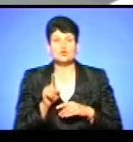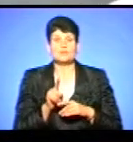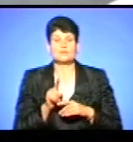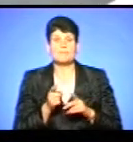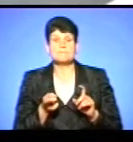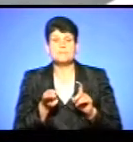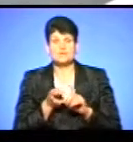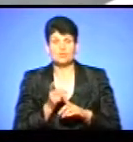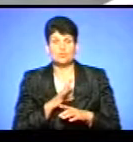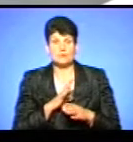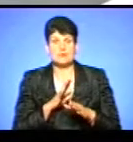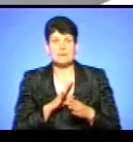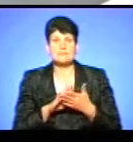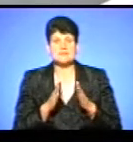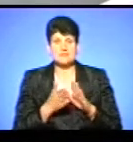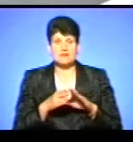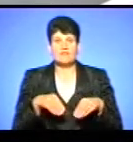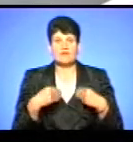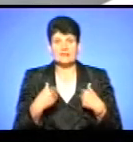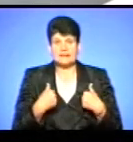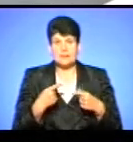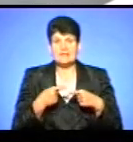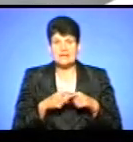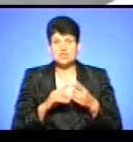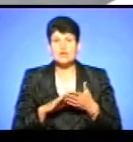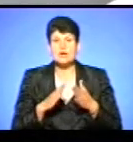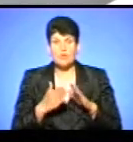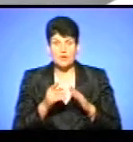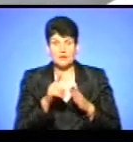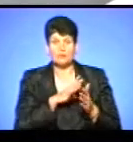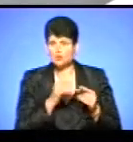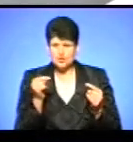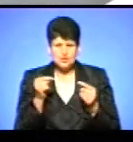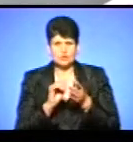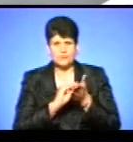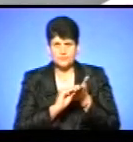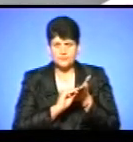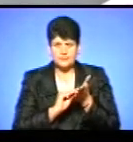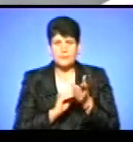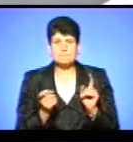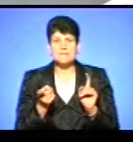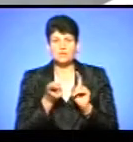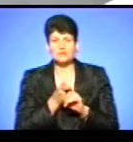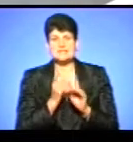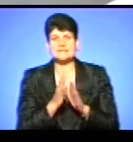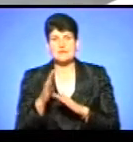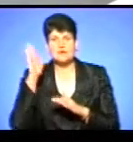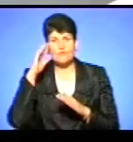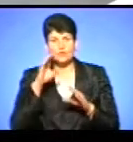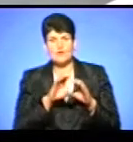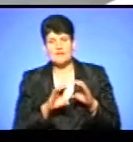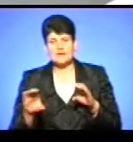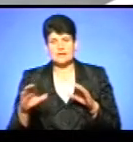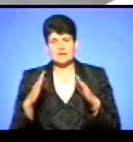відбувалося на підставі ведених нами технічних умов. Технічними умовами було чітко передбачено підключення системи водовідведення будинку